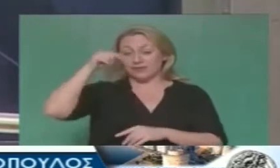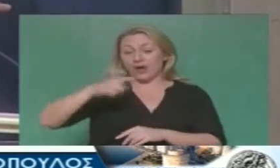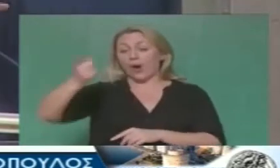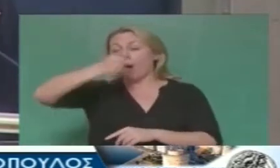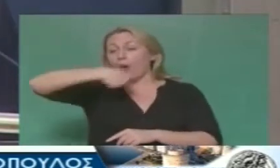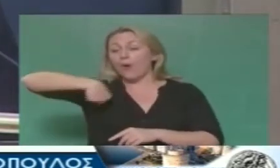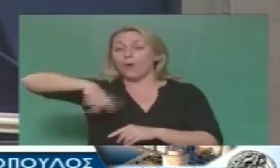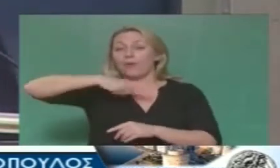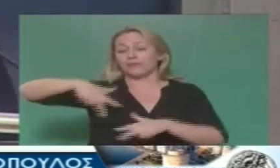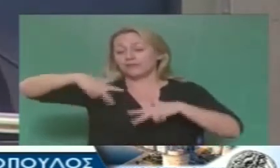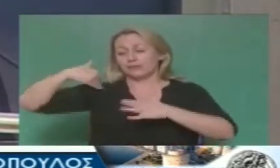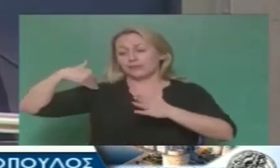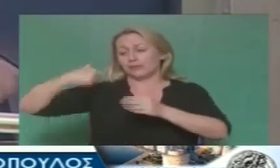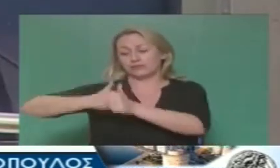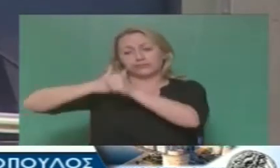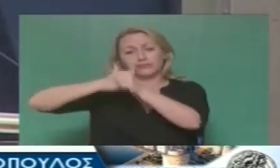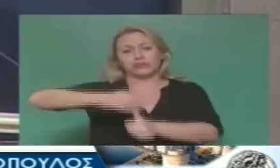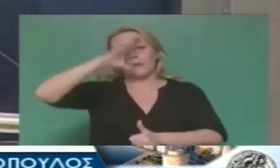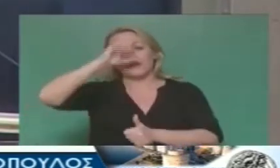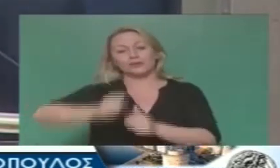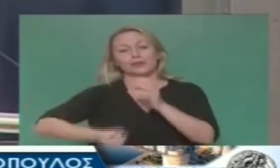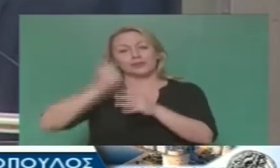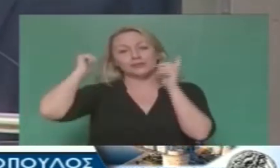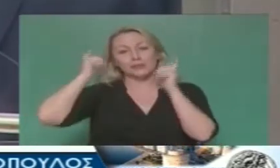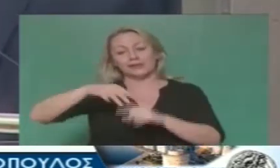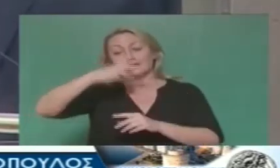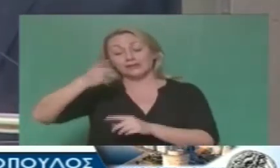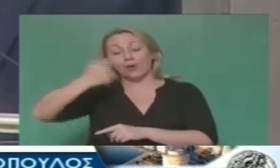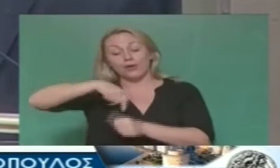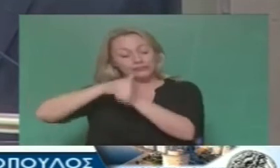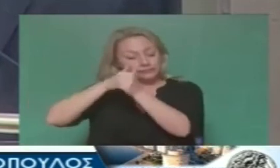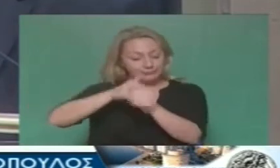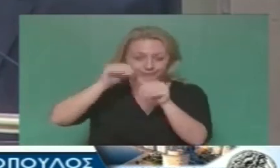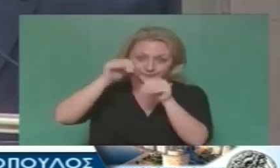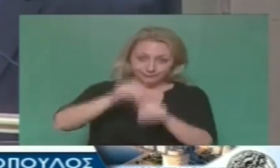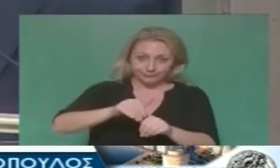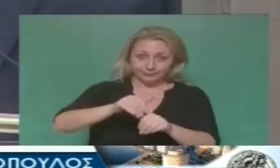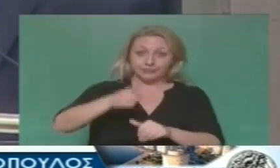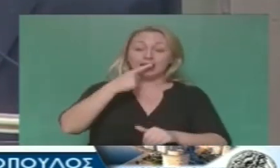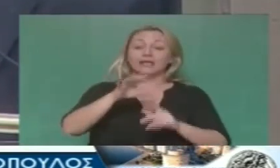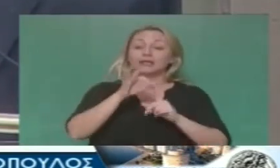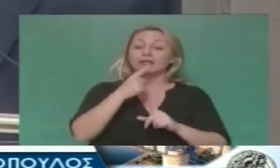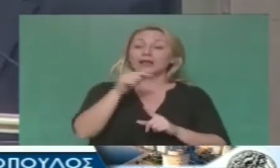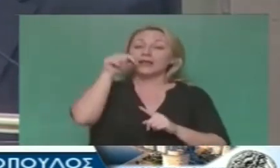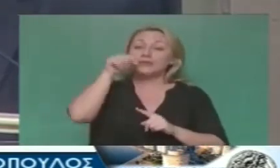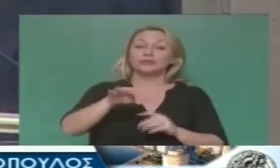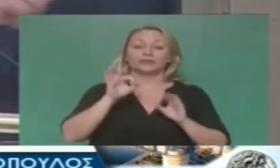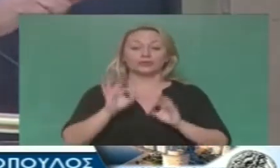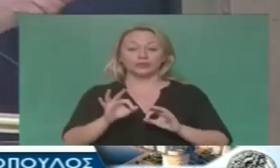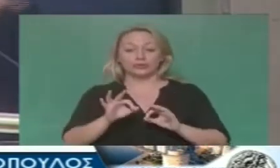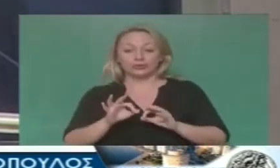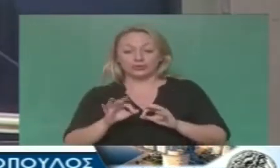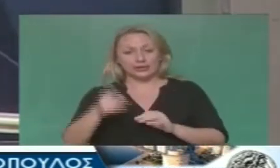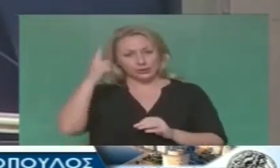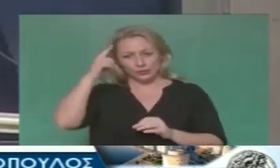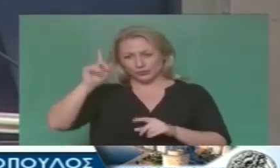ευλάβεια όλες οι κυβερνήσεις και του ΠΑΣΟΚ και της Νέας Δημοκρατίας και του ΣΥΡΙΖΑ. Ακριβώς αυτό έλεγε. Ότι και κάποια